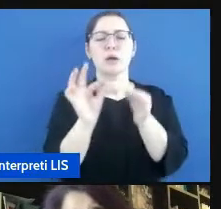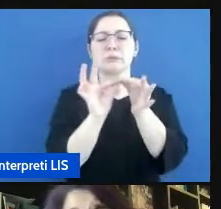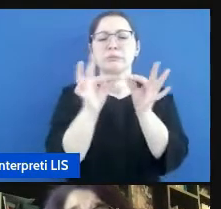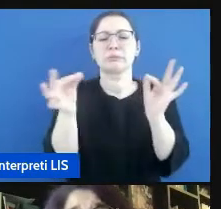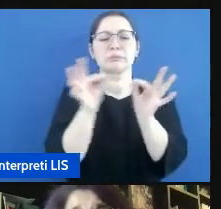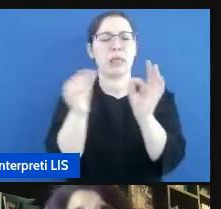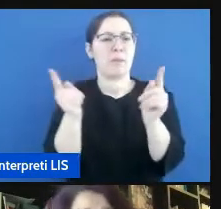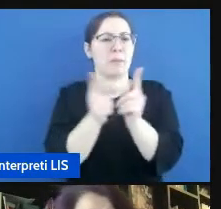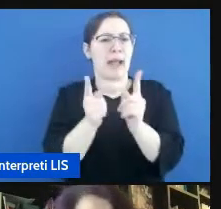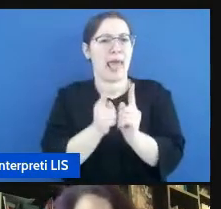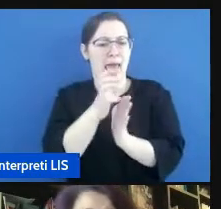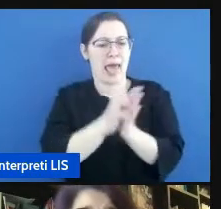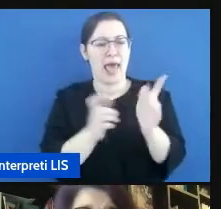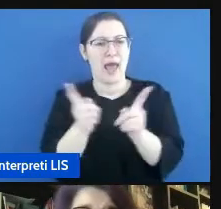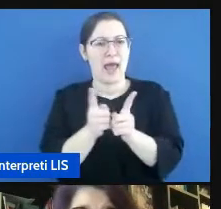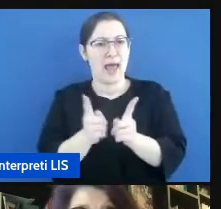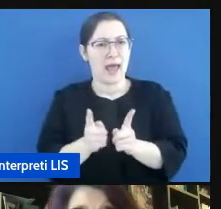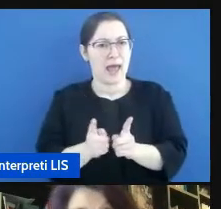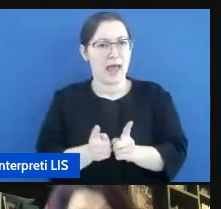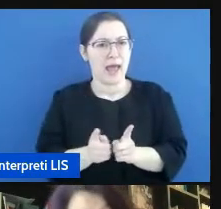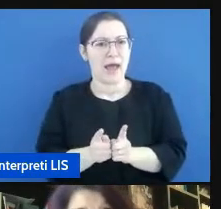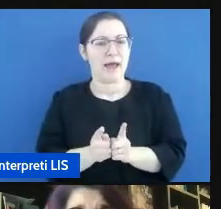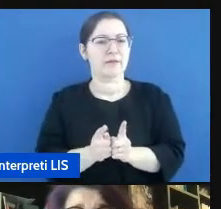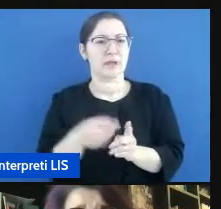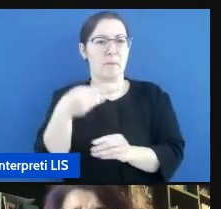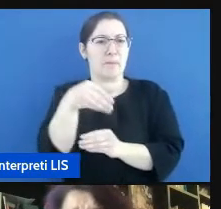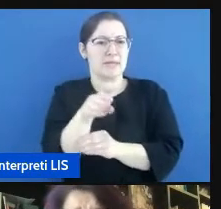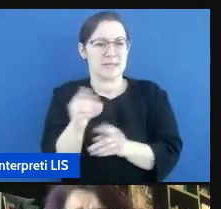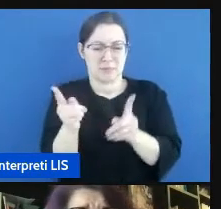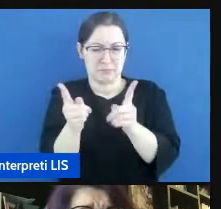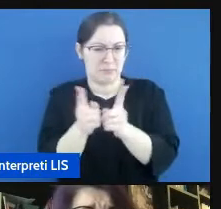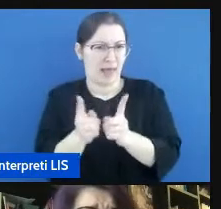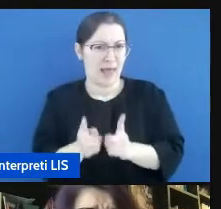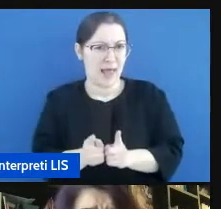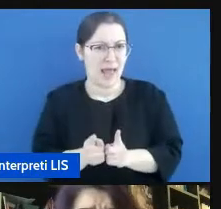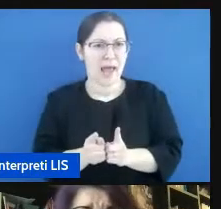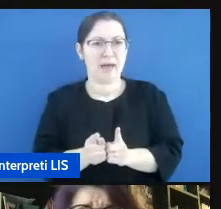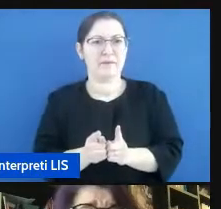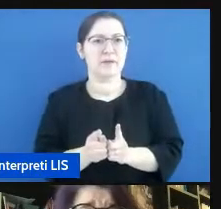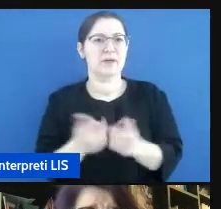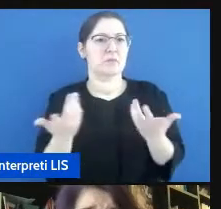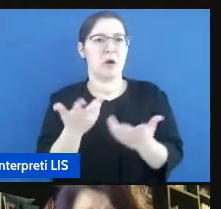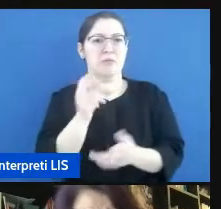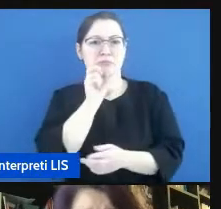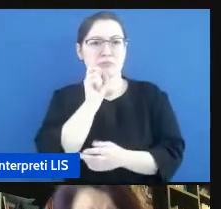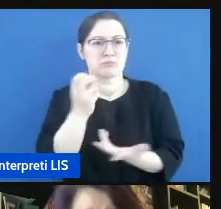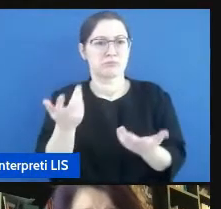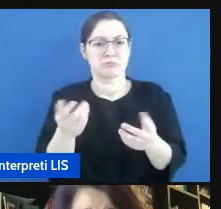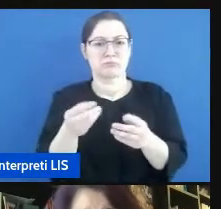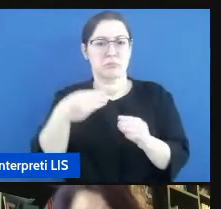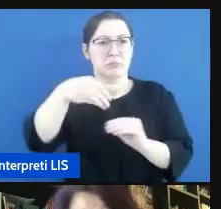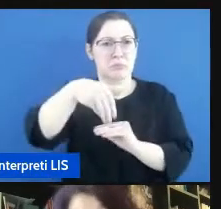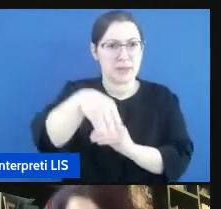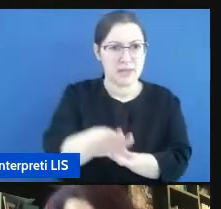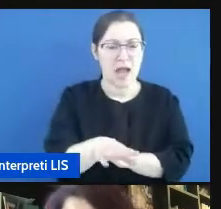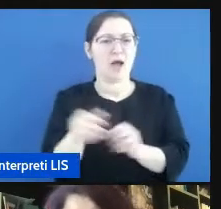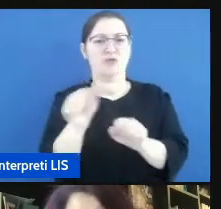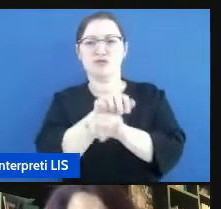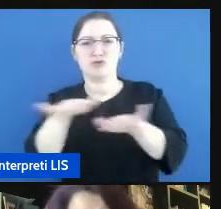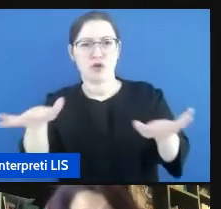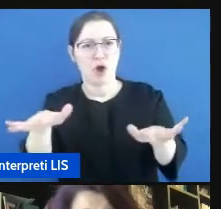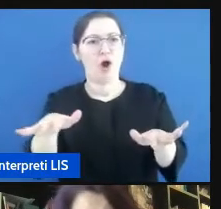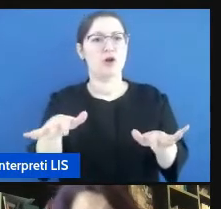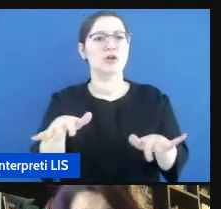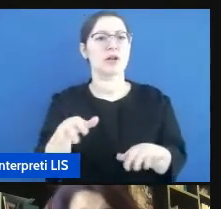produzioni come possono essere dei brevi messaggi, dei brevi messaggi scritti oppure i social oggi ci aiutano sia